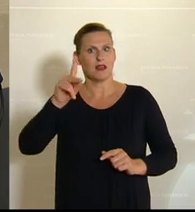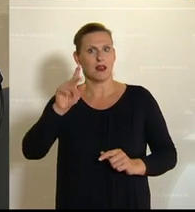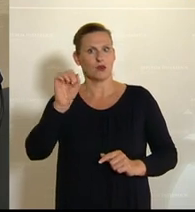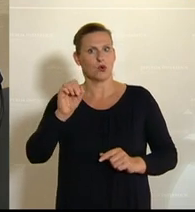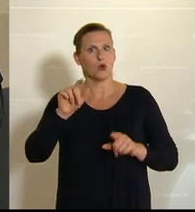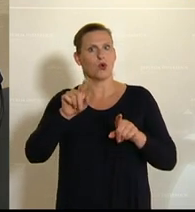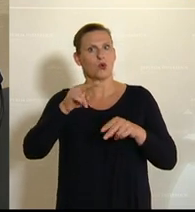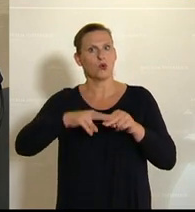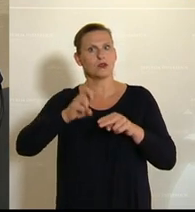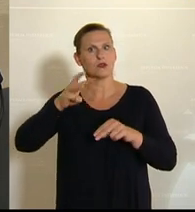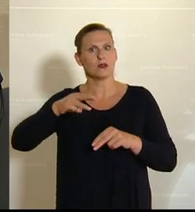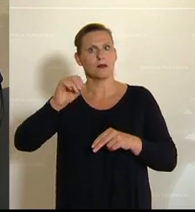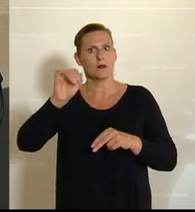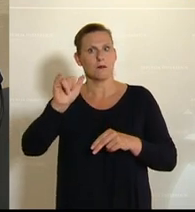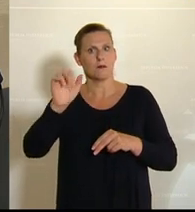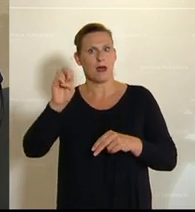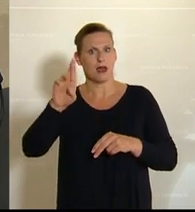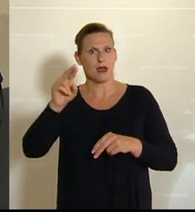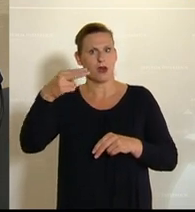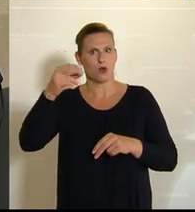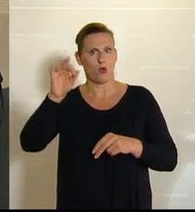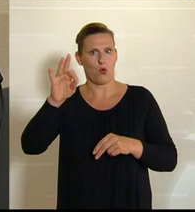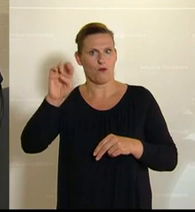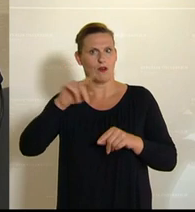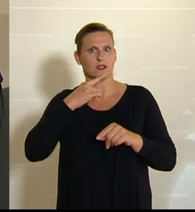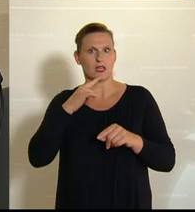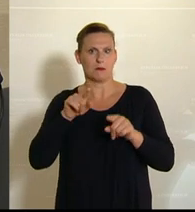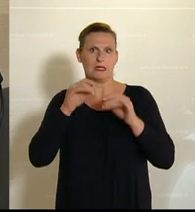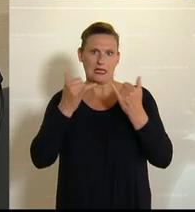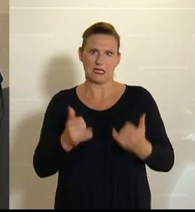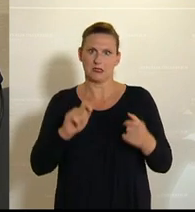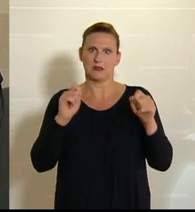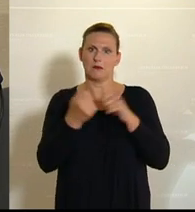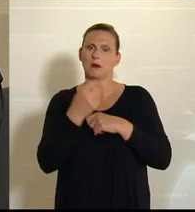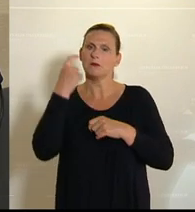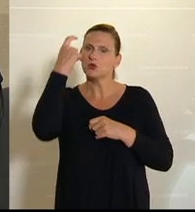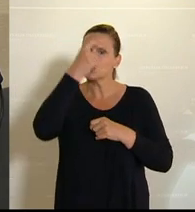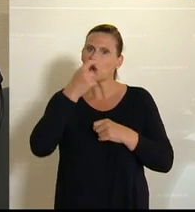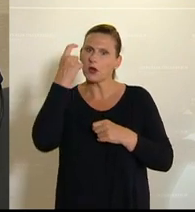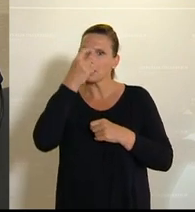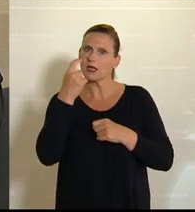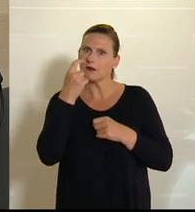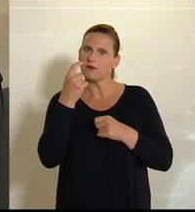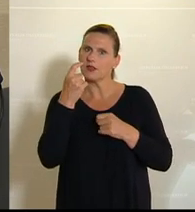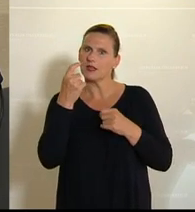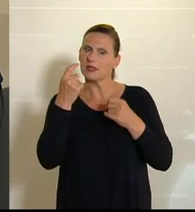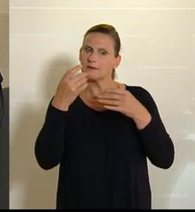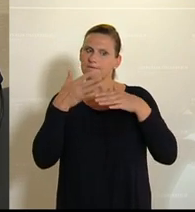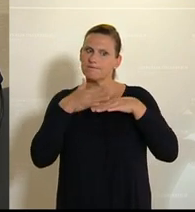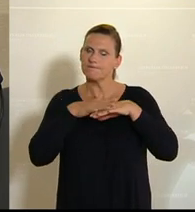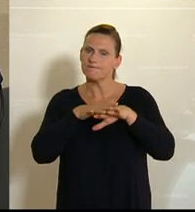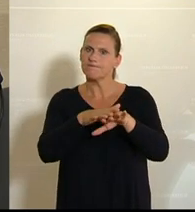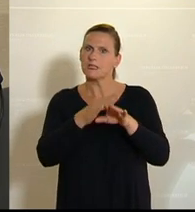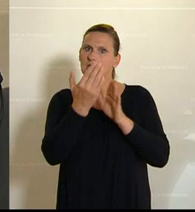Mit diesen Änderungen würden die aufgekommenen Bedenken gegen die Vereinbarkeit des zu beschließenden BFG 2020